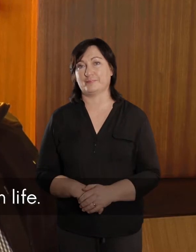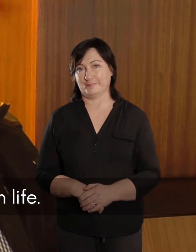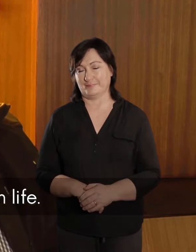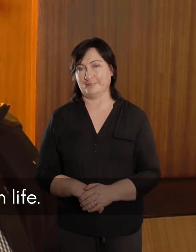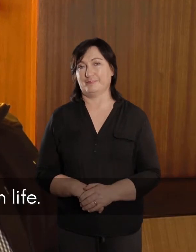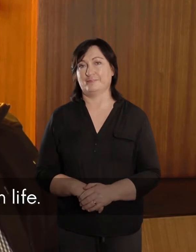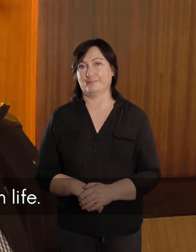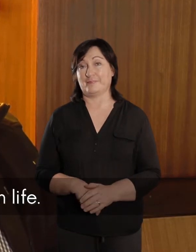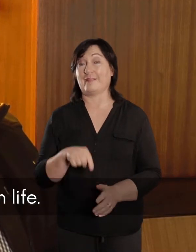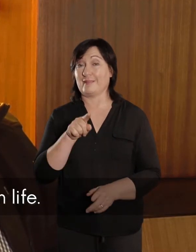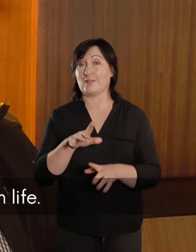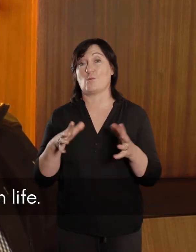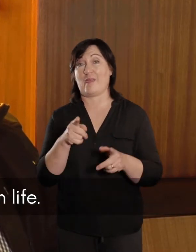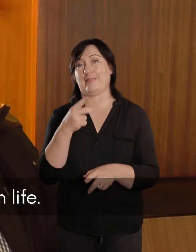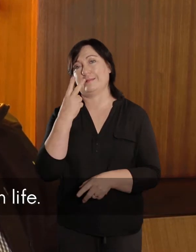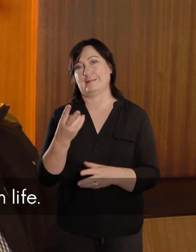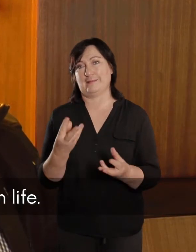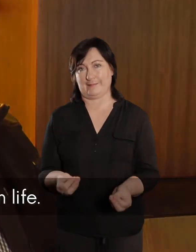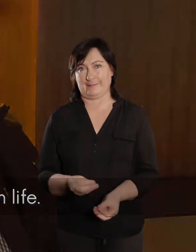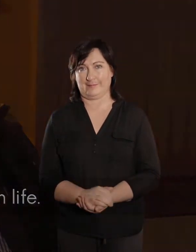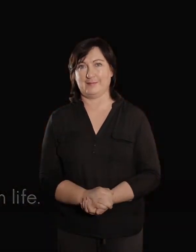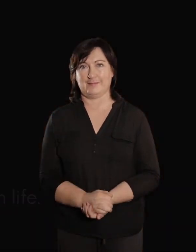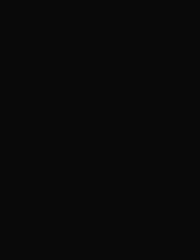en dit was sy uitgangspunt